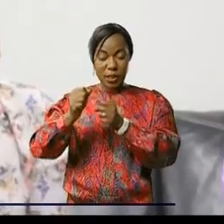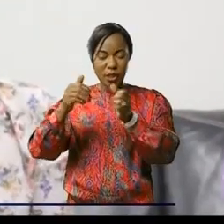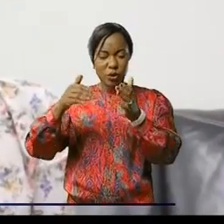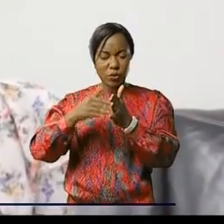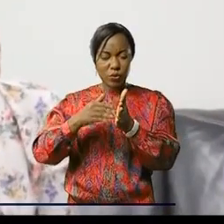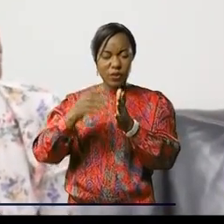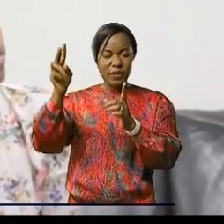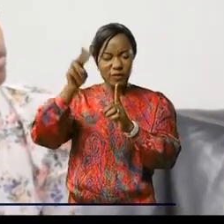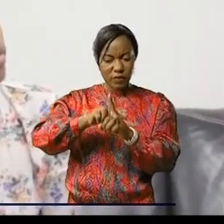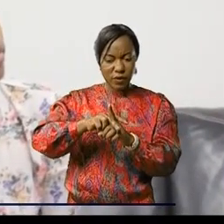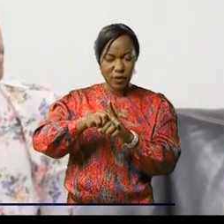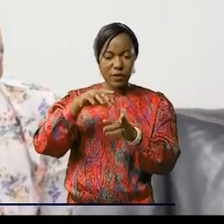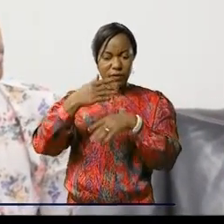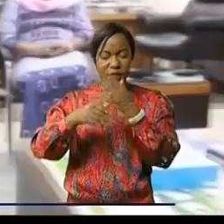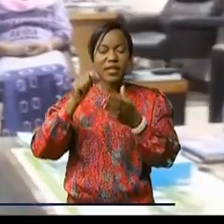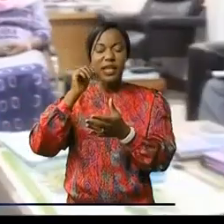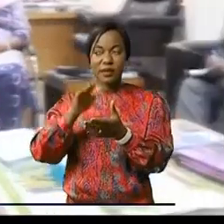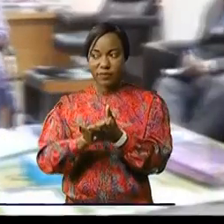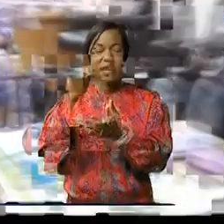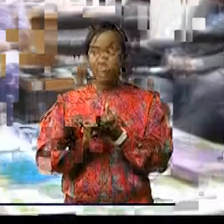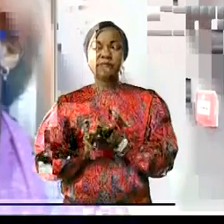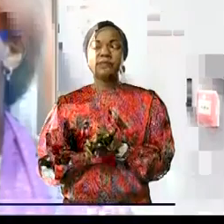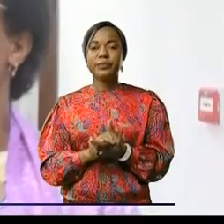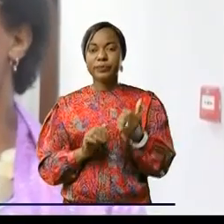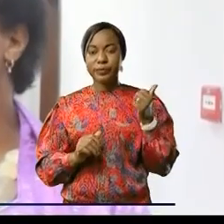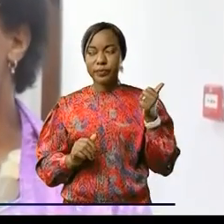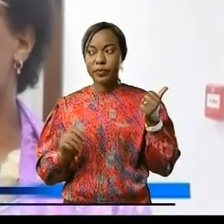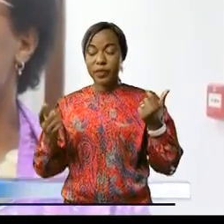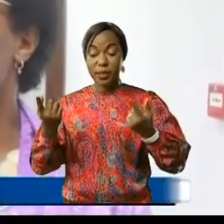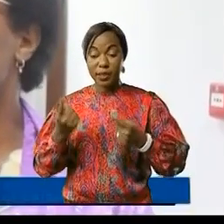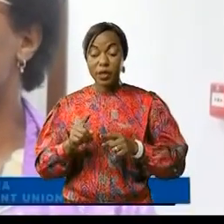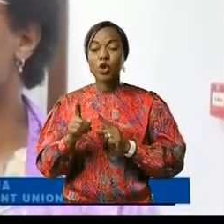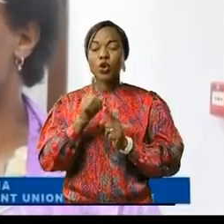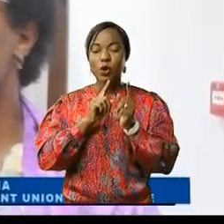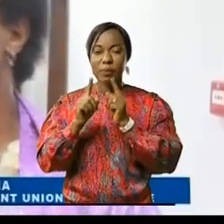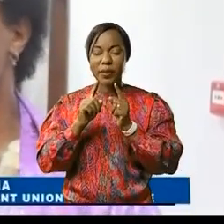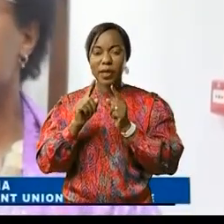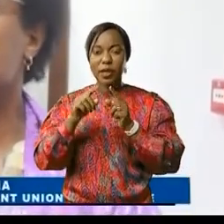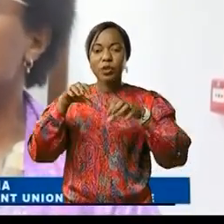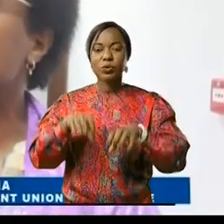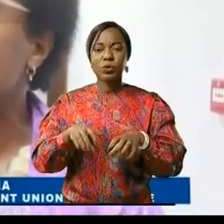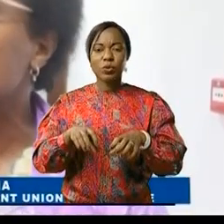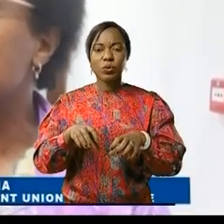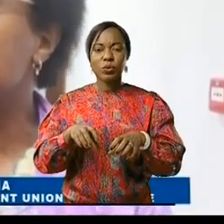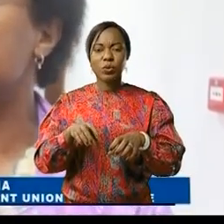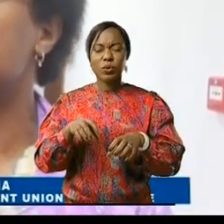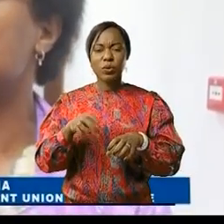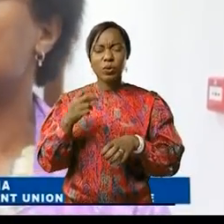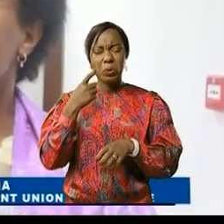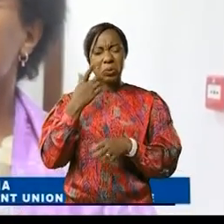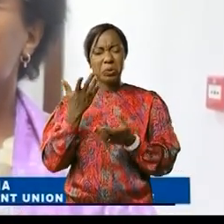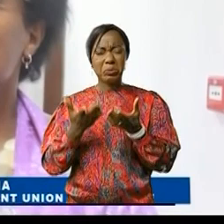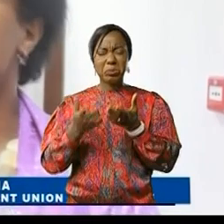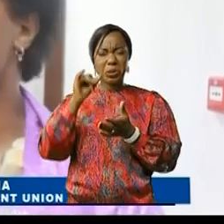le genre et mettre fin à l'impunité. Quand on parle du Congo, on a parfois des images qui ne sont pas très positives,